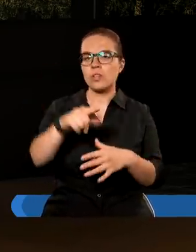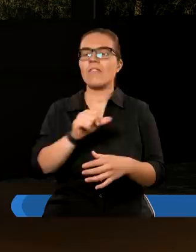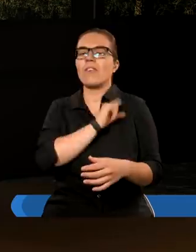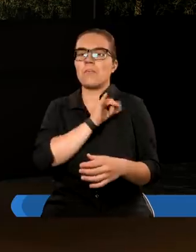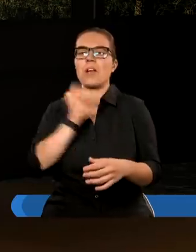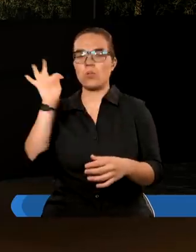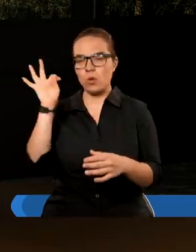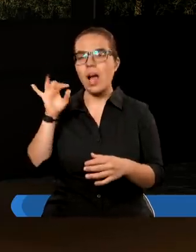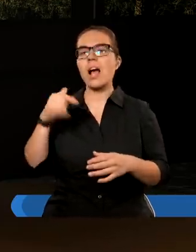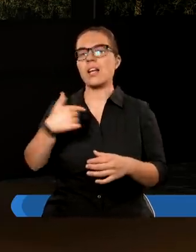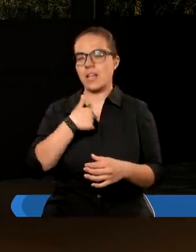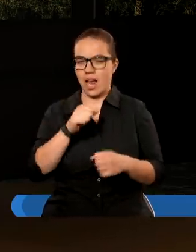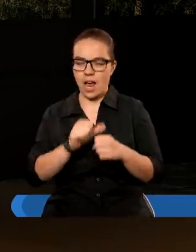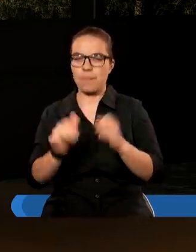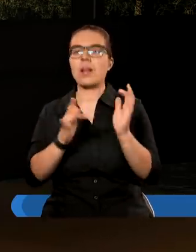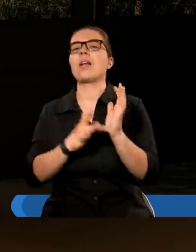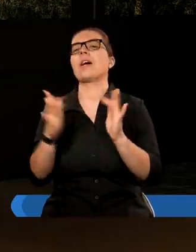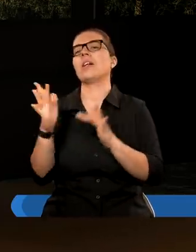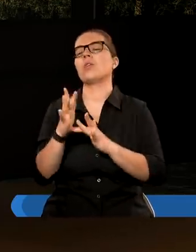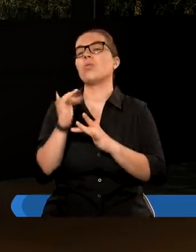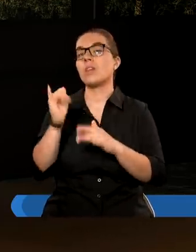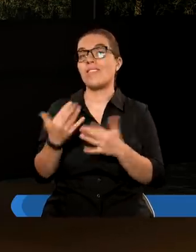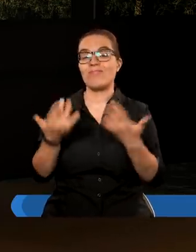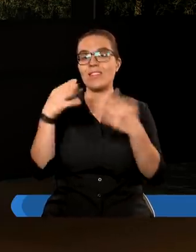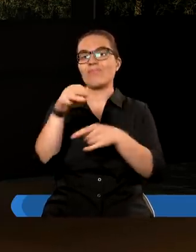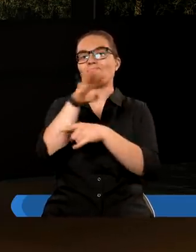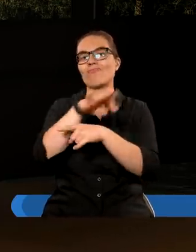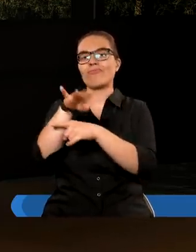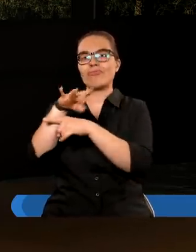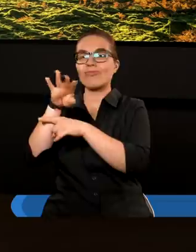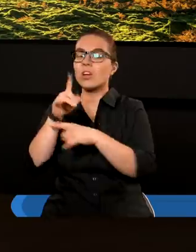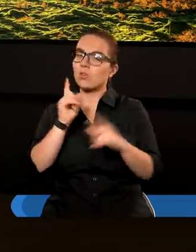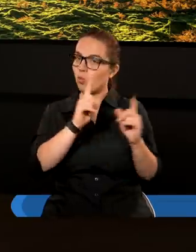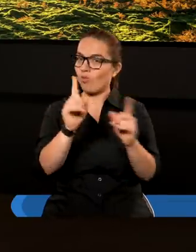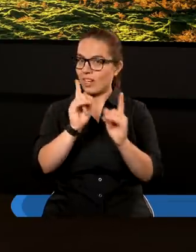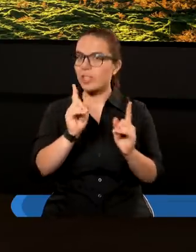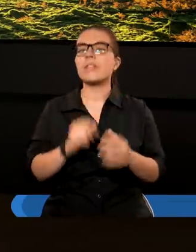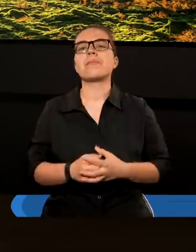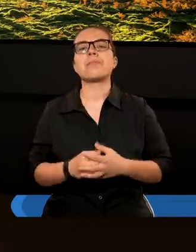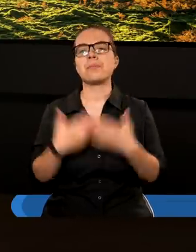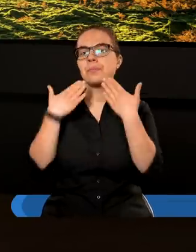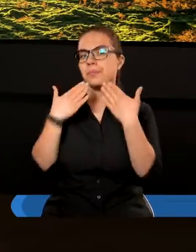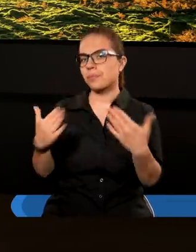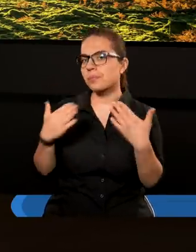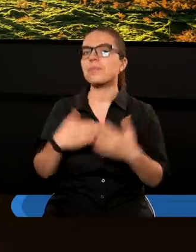moim, mówiąc Jam jest Chrystus i wielu zwiodą. Dziękuję bardzo.